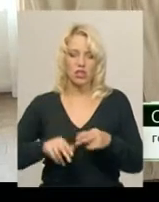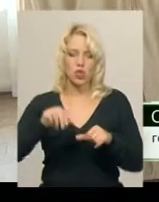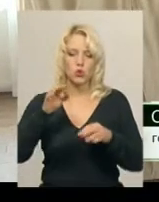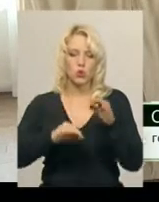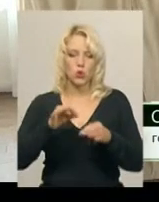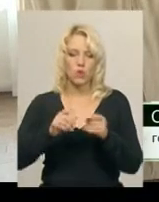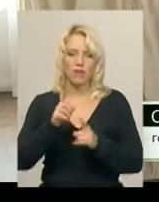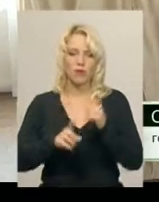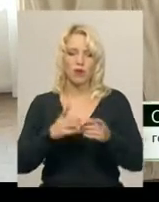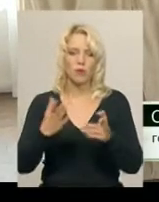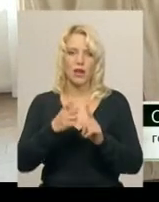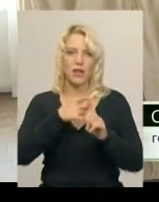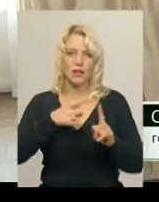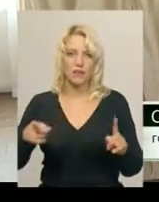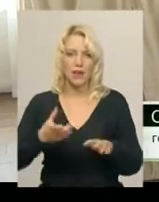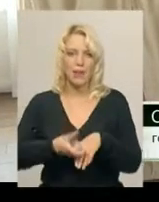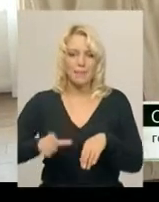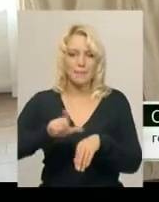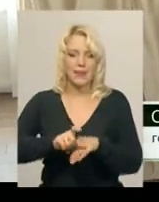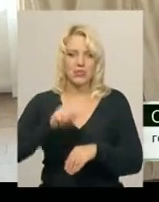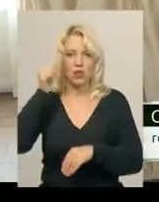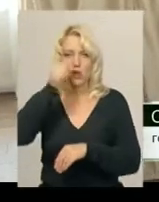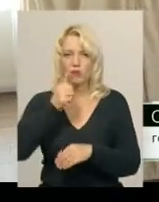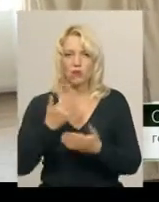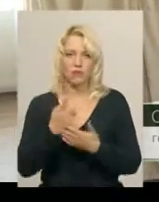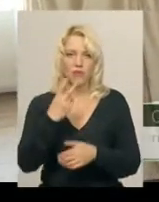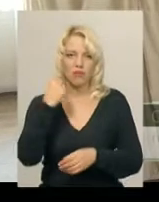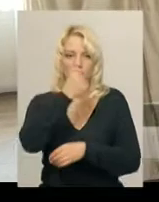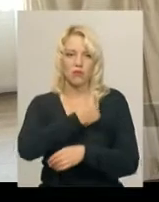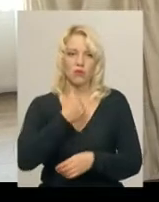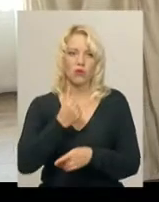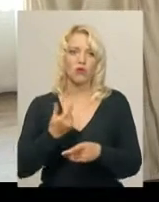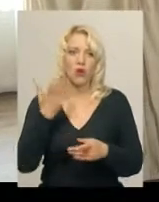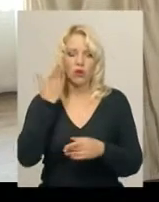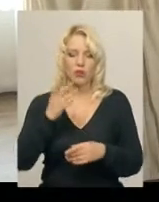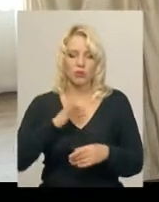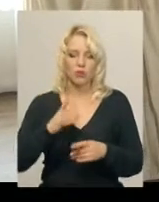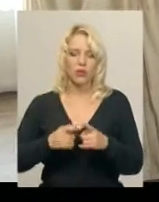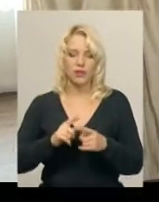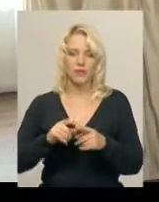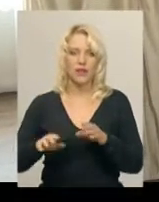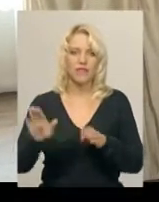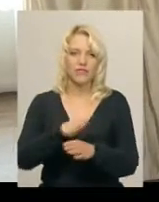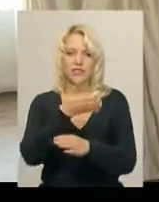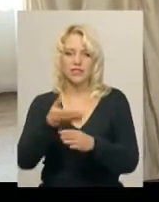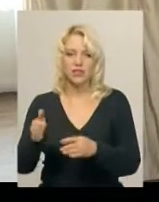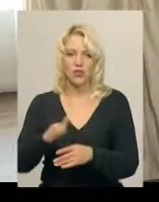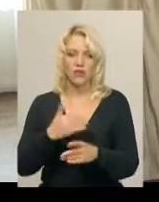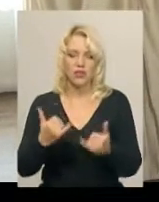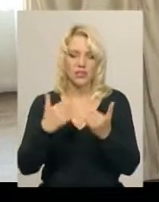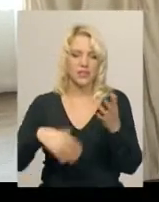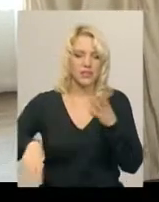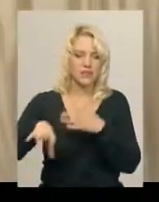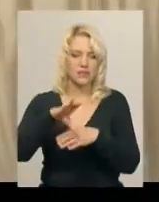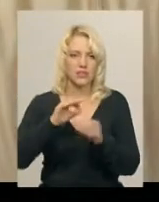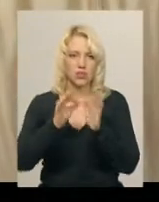тривала більше років, а то можна сказати, біля двох років, коли судді проходили всі оцінювання. На даний час апеляційна інстанція вся пройшла